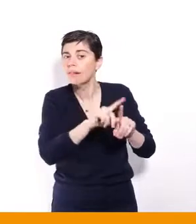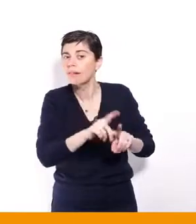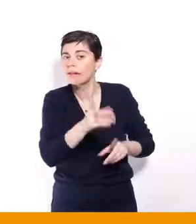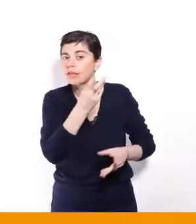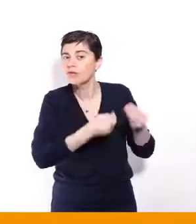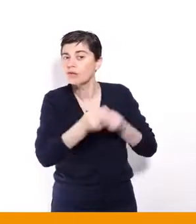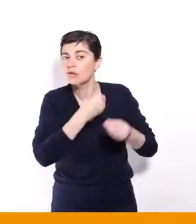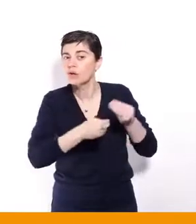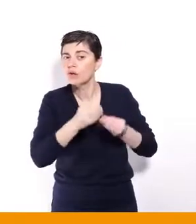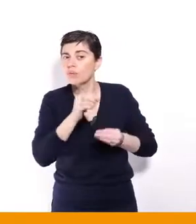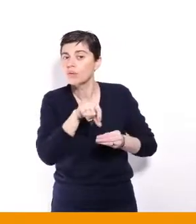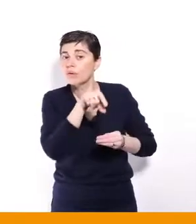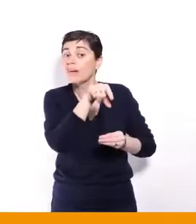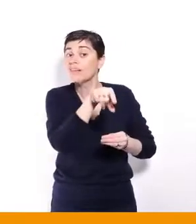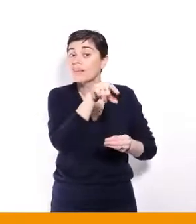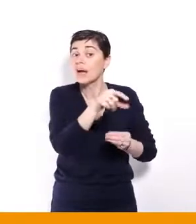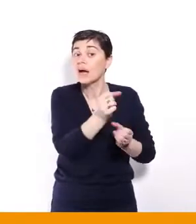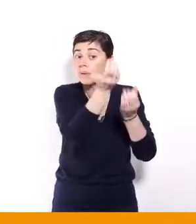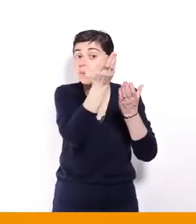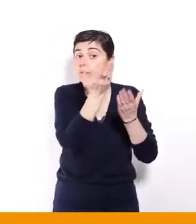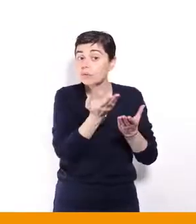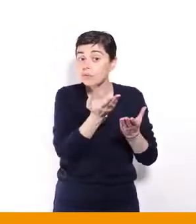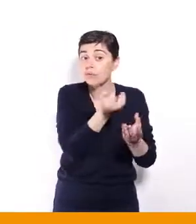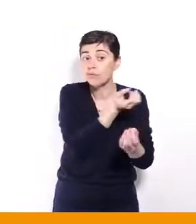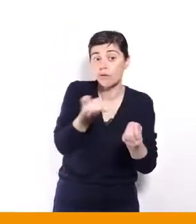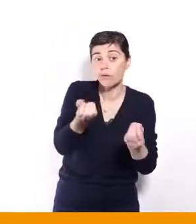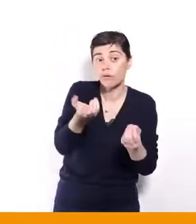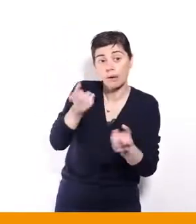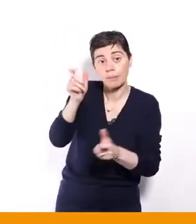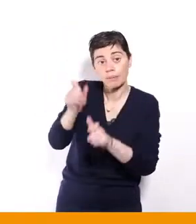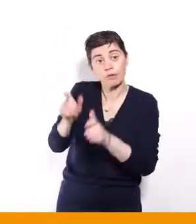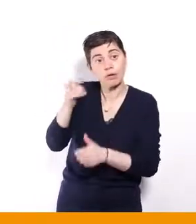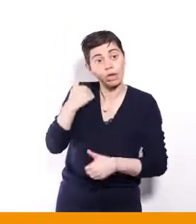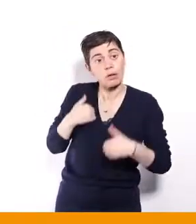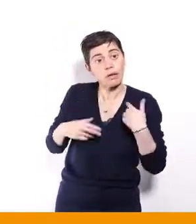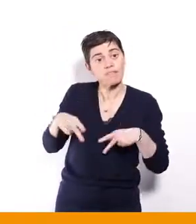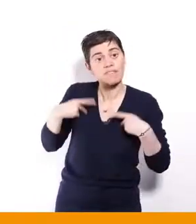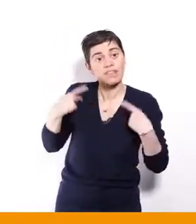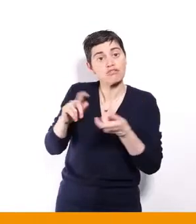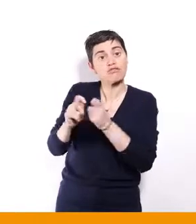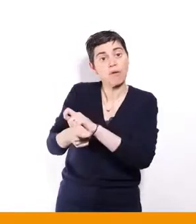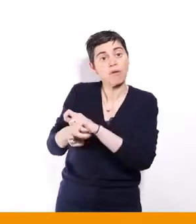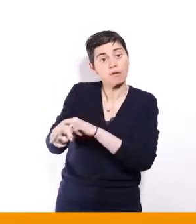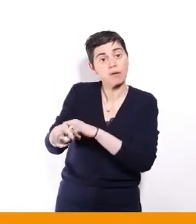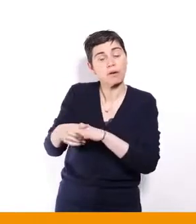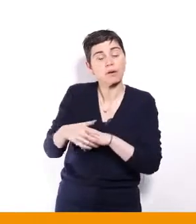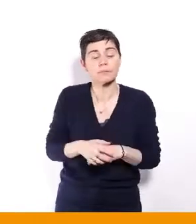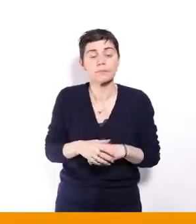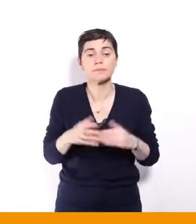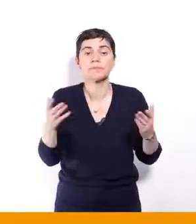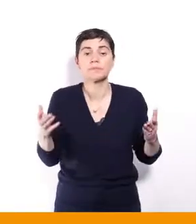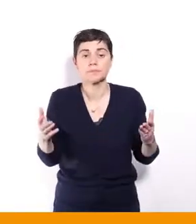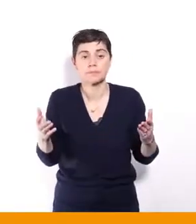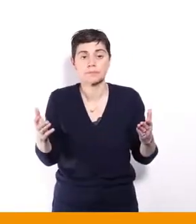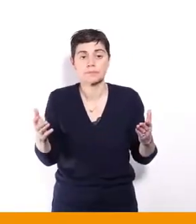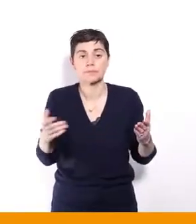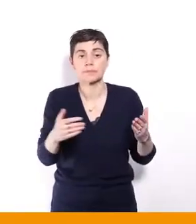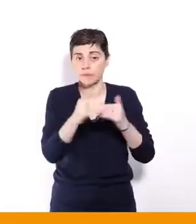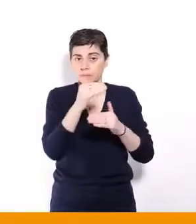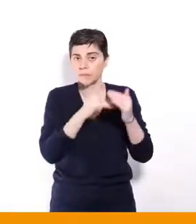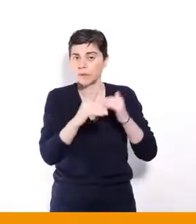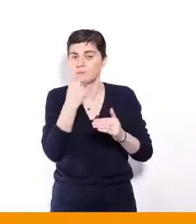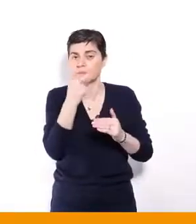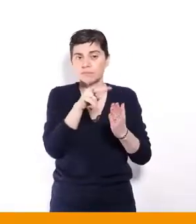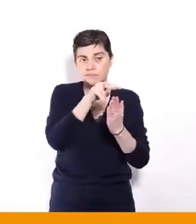impact aussi évidemment sur les personnes handicapées. On a pu lire notamment dans votre programme que